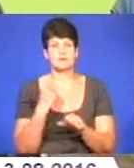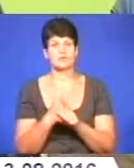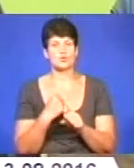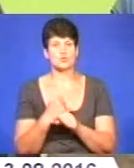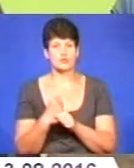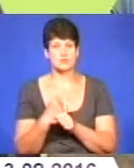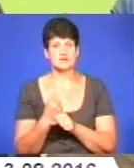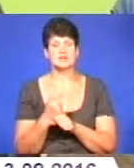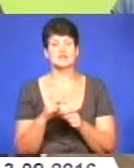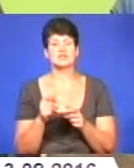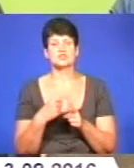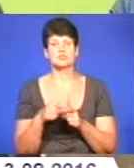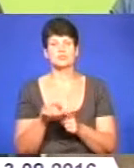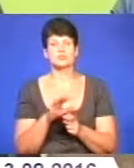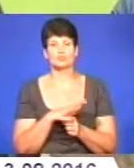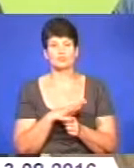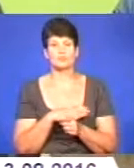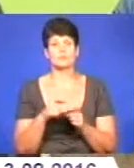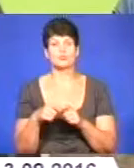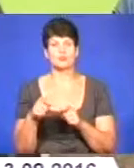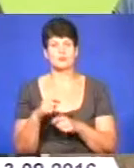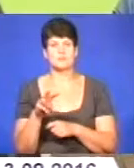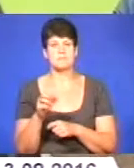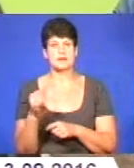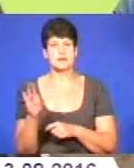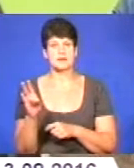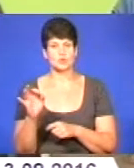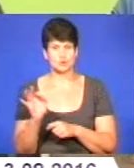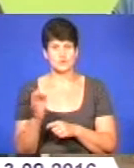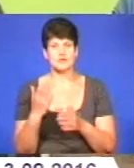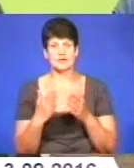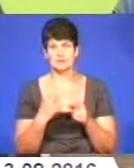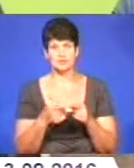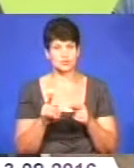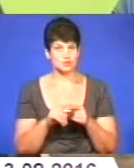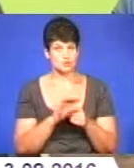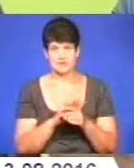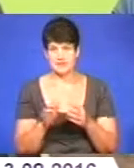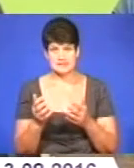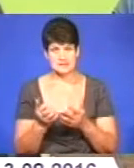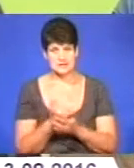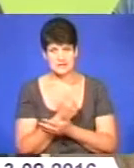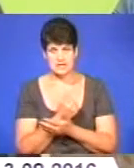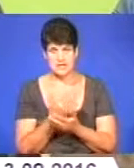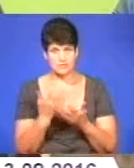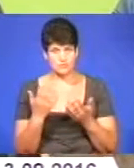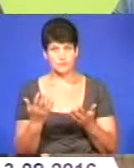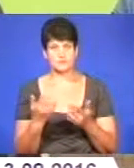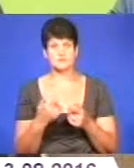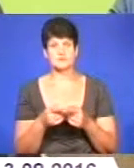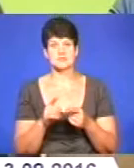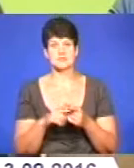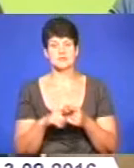пошкоджено якесь майно. Якщо цих квалікуючих ознак ми не знайдемо, не знайдемо потерпілих цієї події,